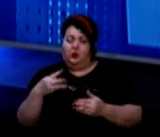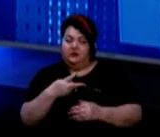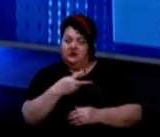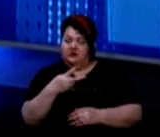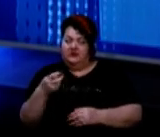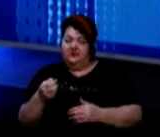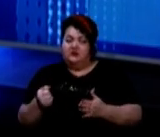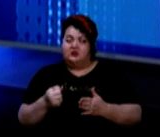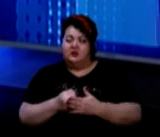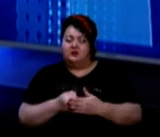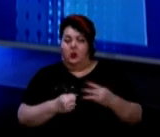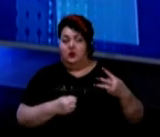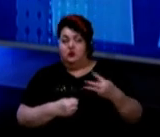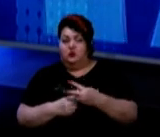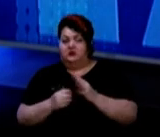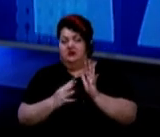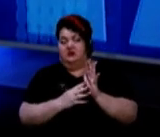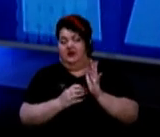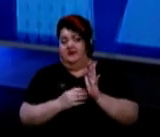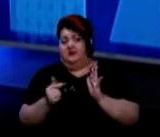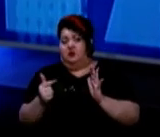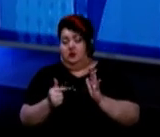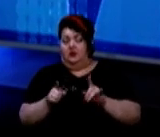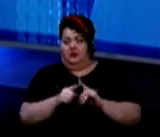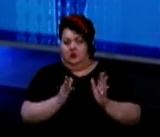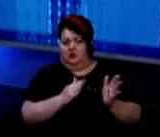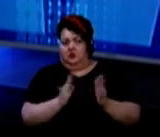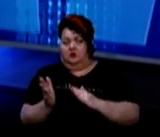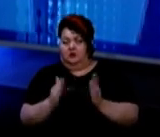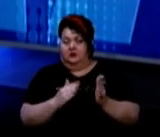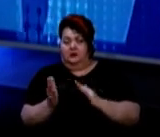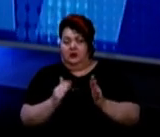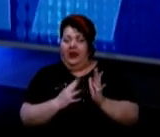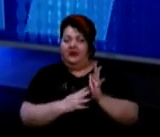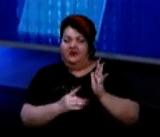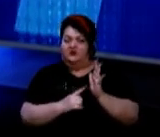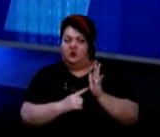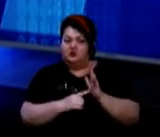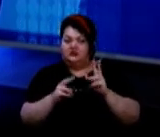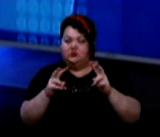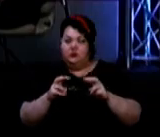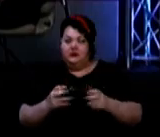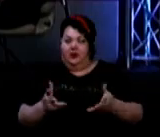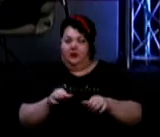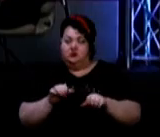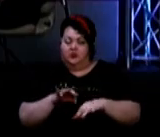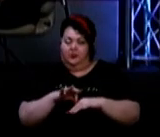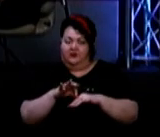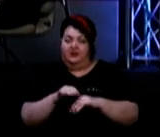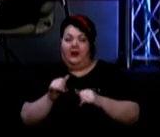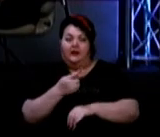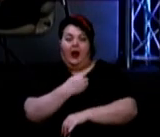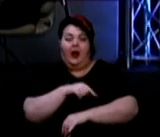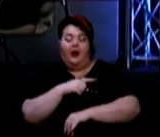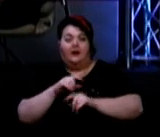до 3900 гривень. Така. Це 96 досліджень, які можна провести. Для лікарень